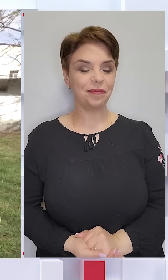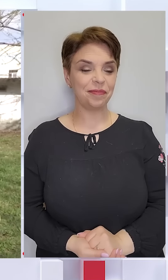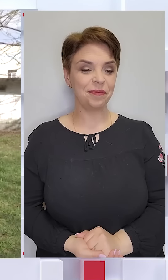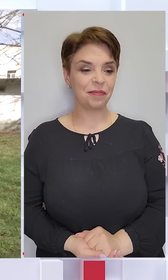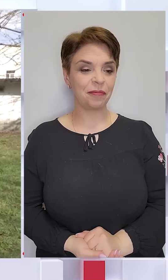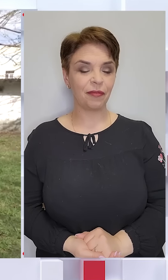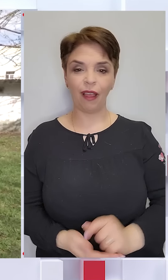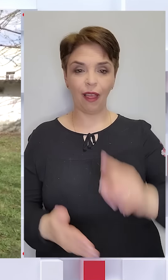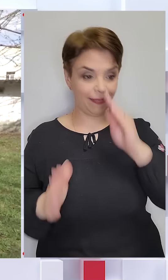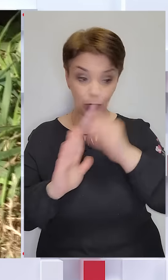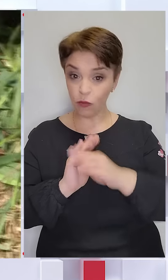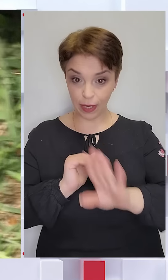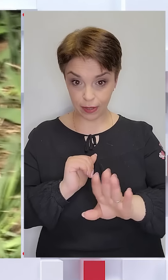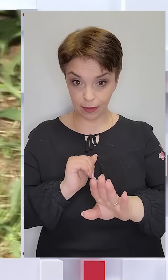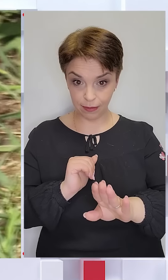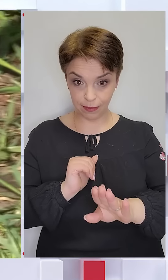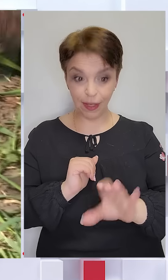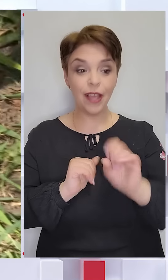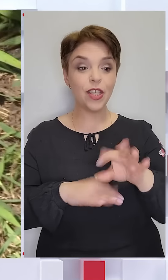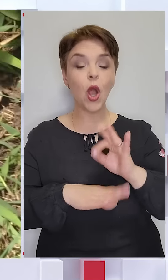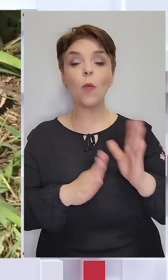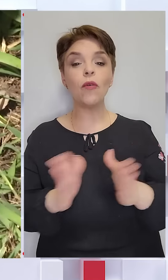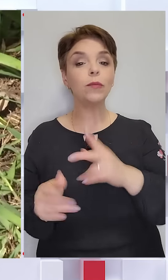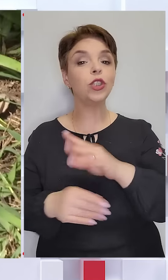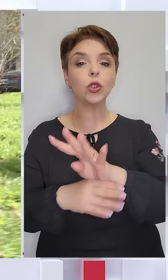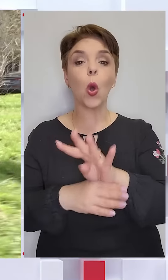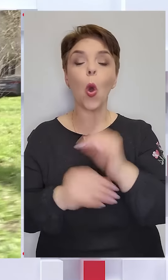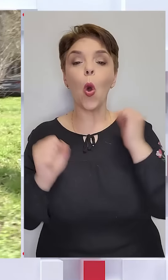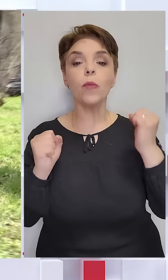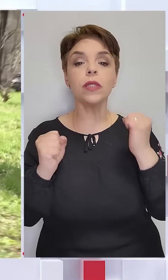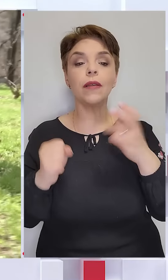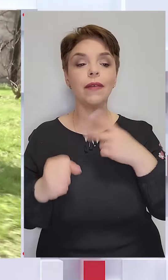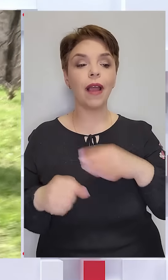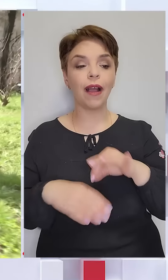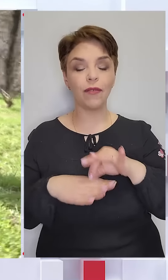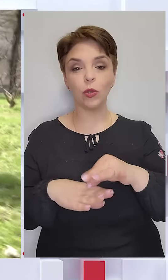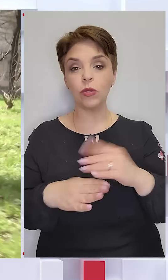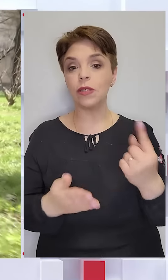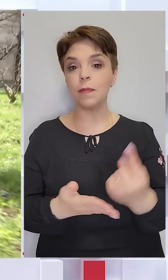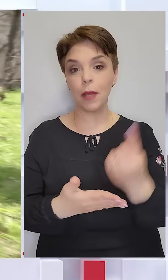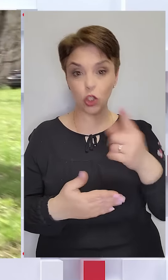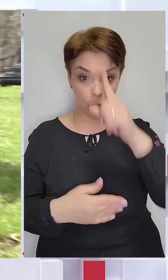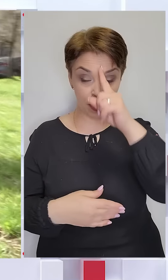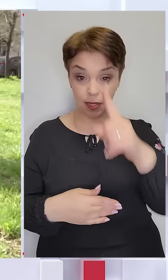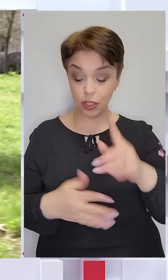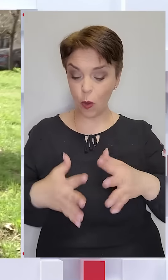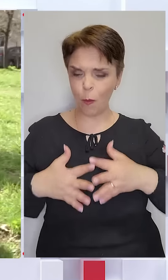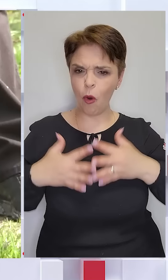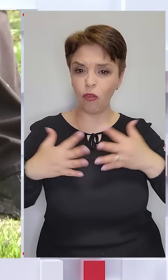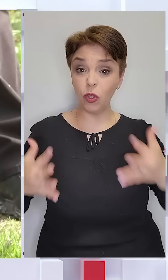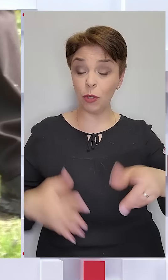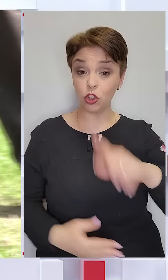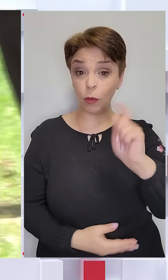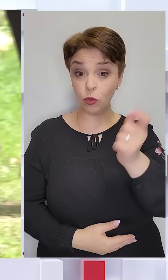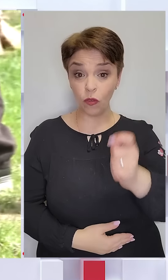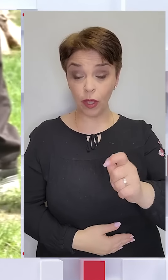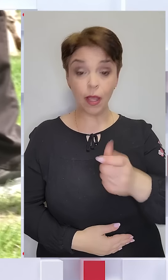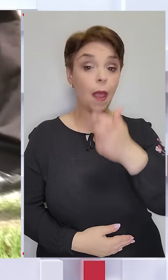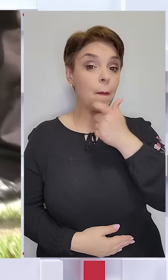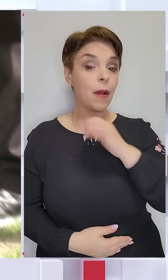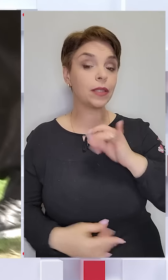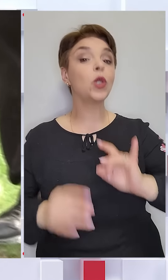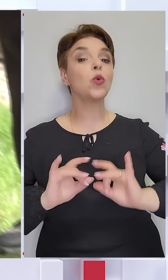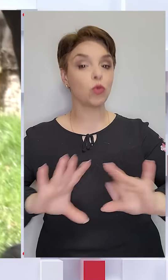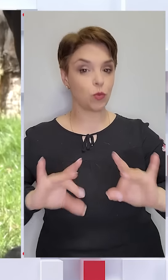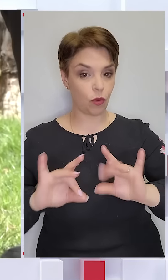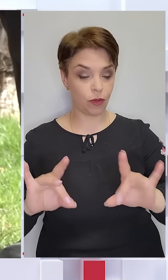Не ховайся. Як поводяться під час обстрілів, як велося з Марго в перші місяці повномасштабної війни, пан Андрій